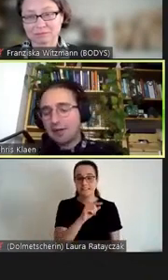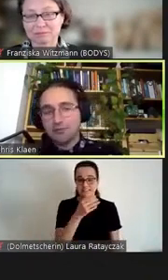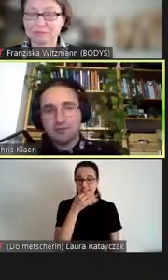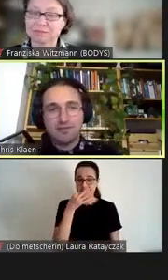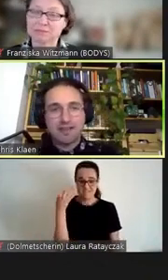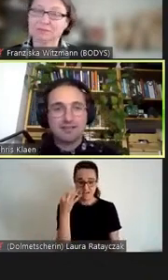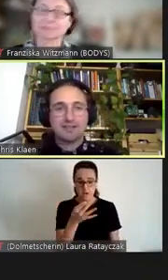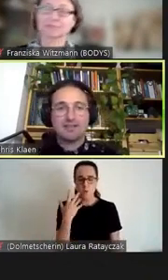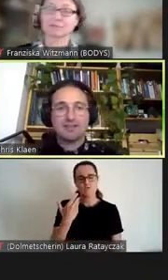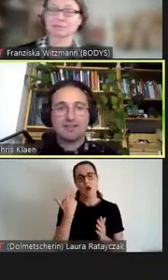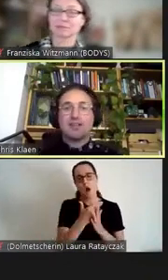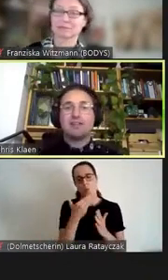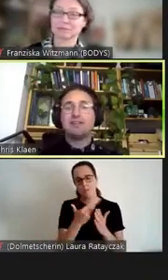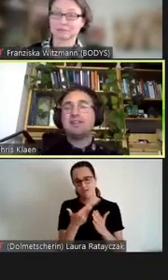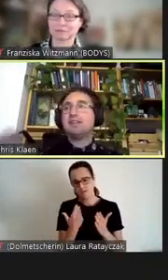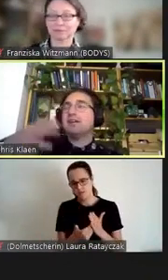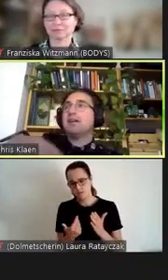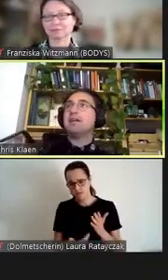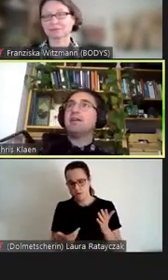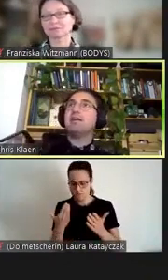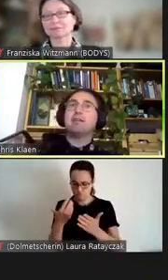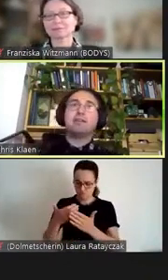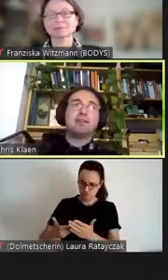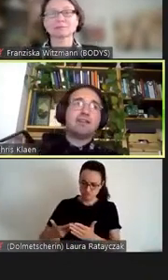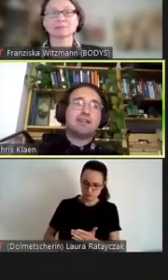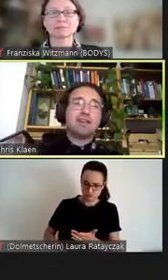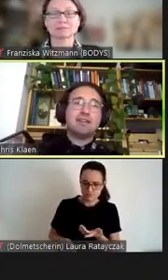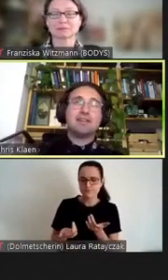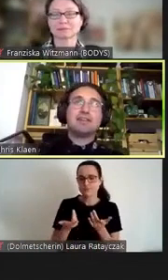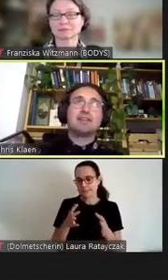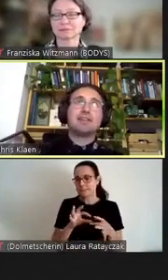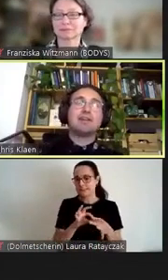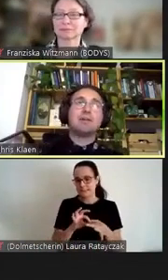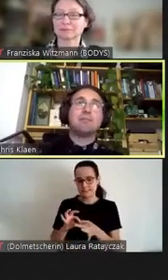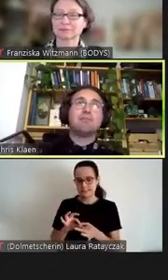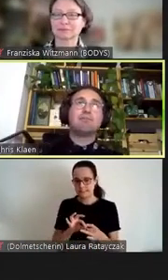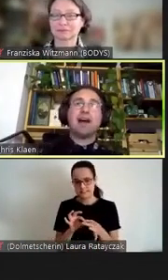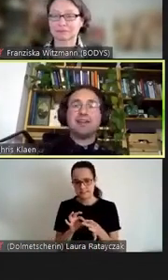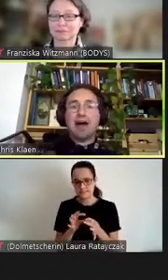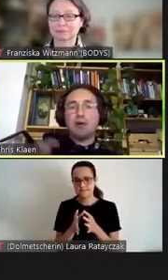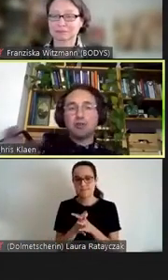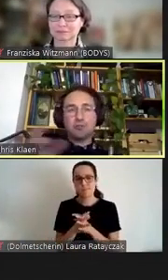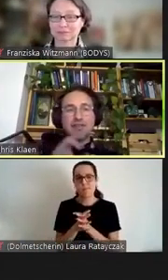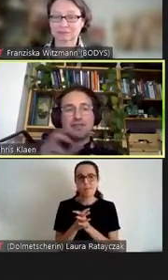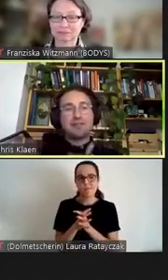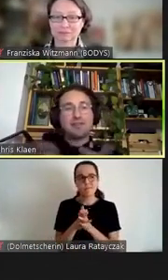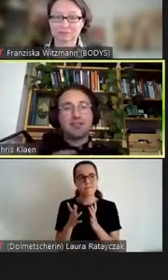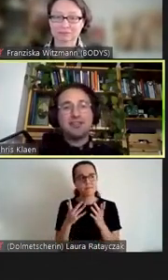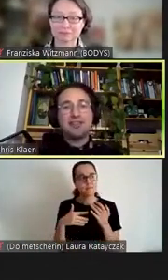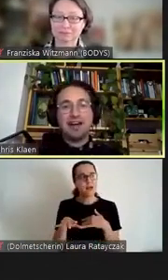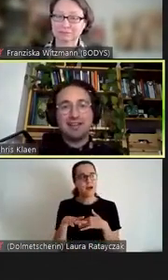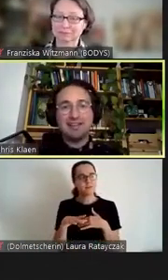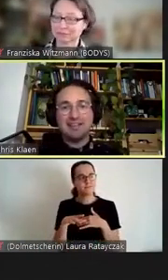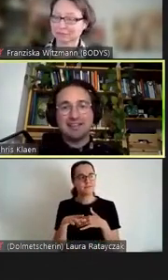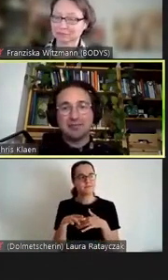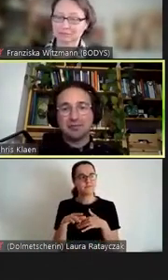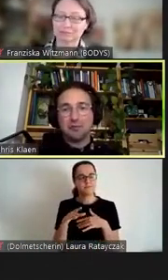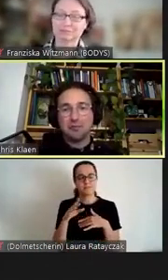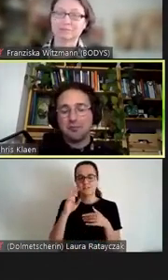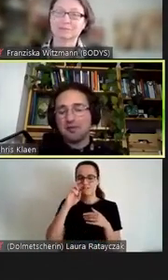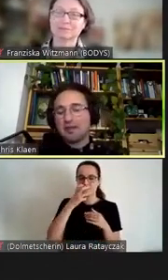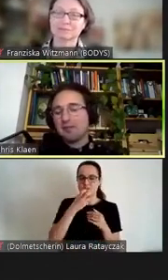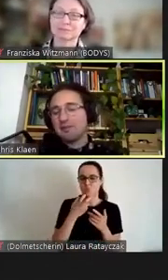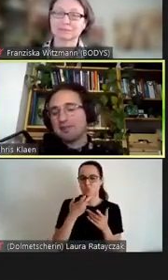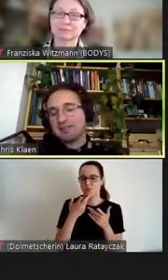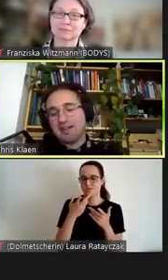sich auswachsen, die letztendlich ein Ausspielen verschiedener Anliegen